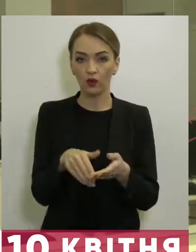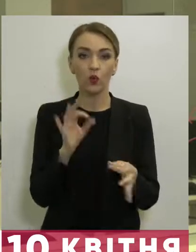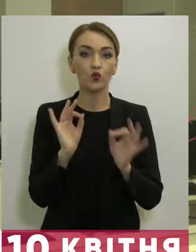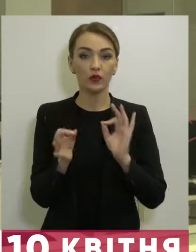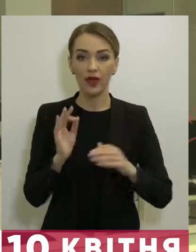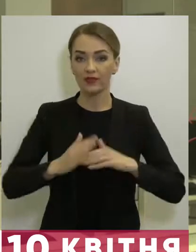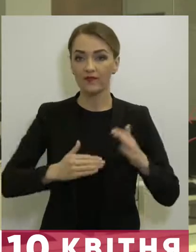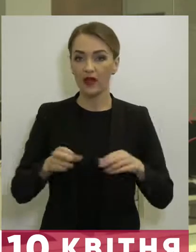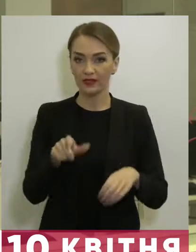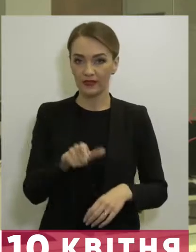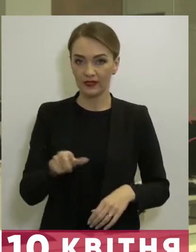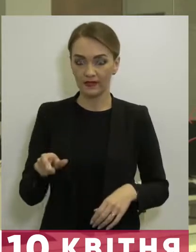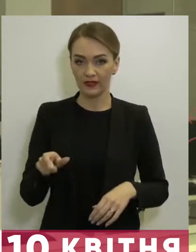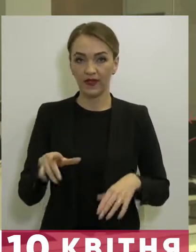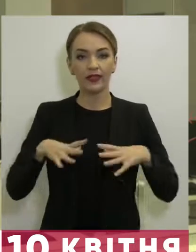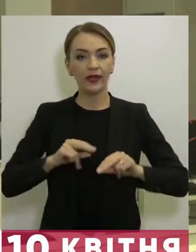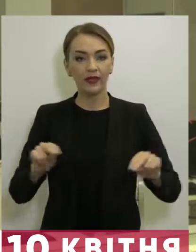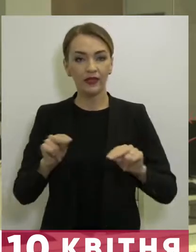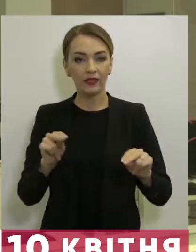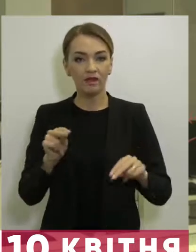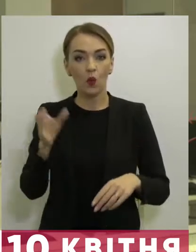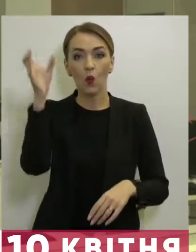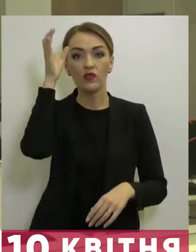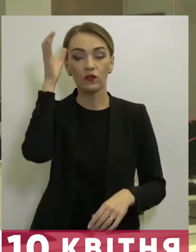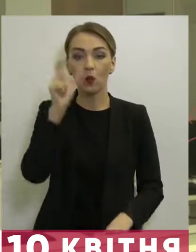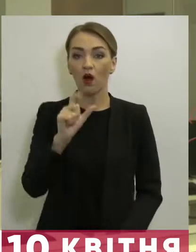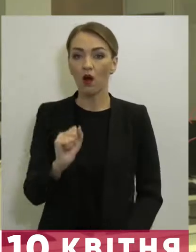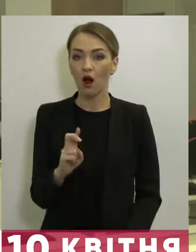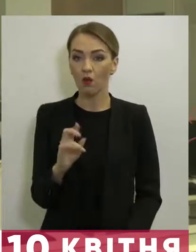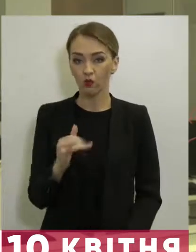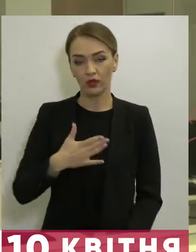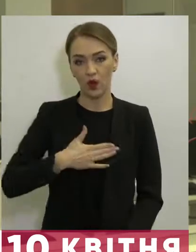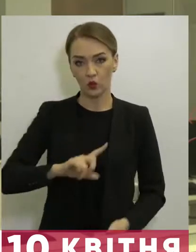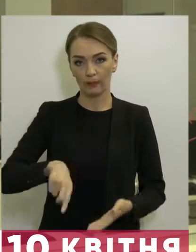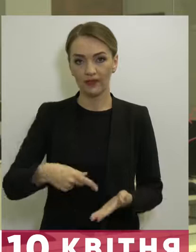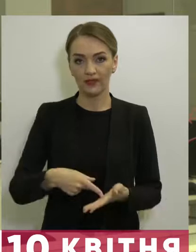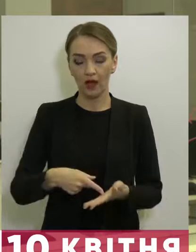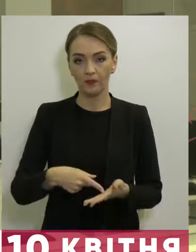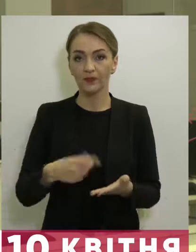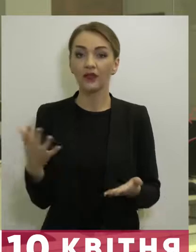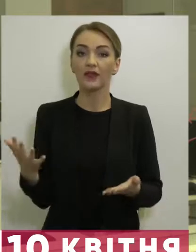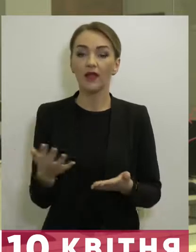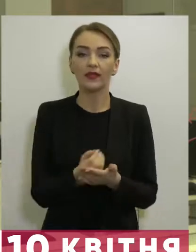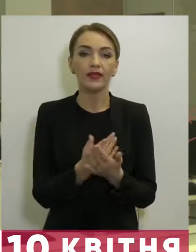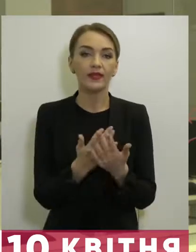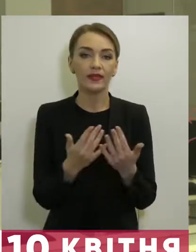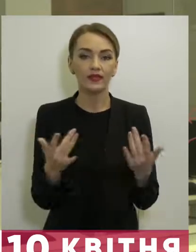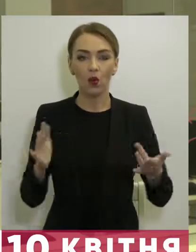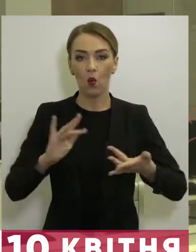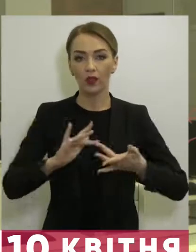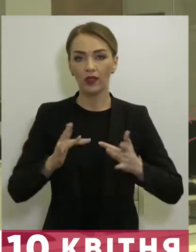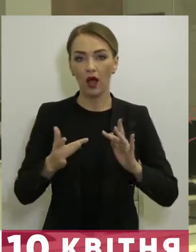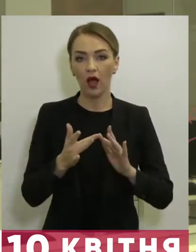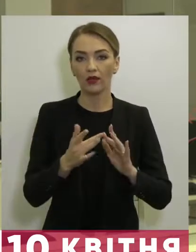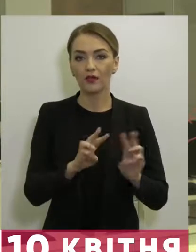консультації фахівців, тренірів освітнього хабу нашого міста. Знайти різні онлайн